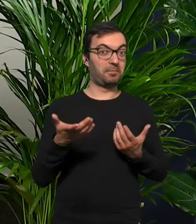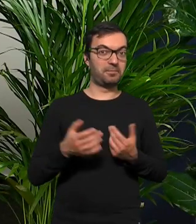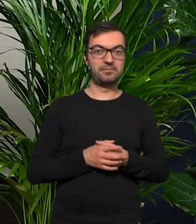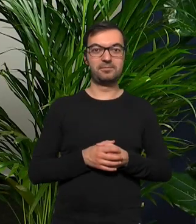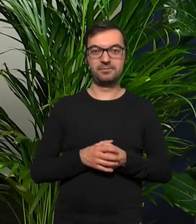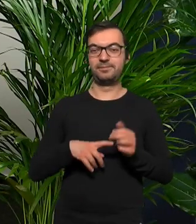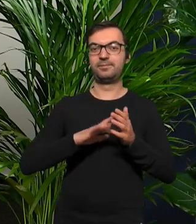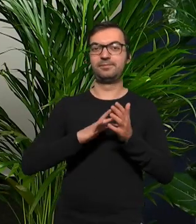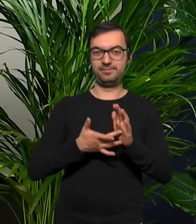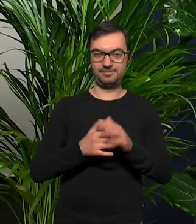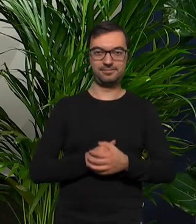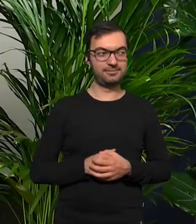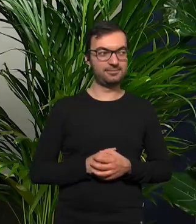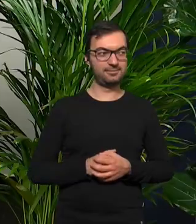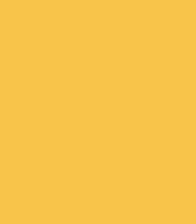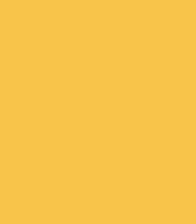postaw kropkę